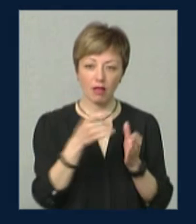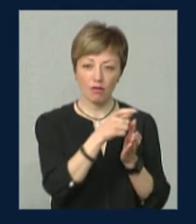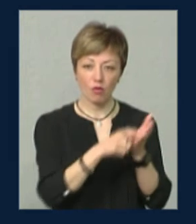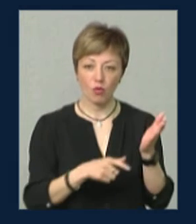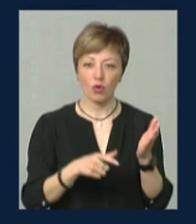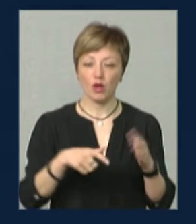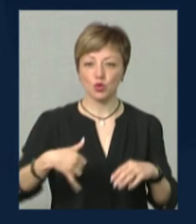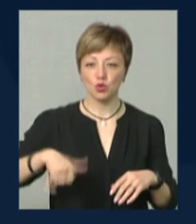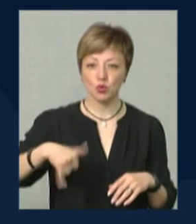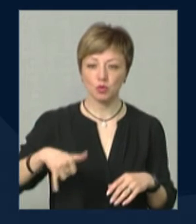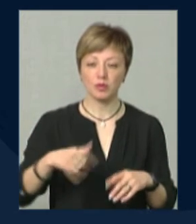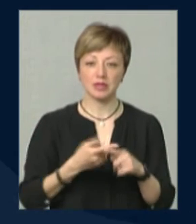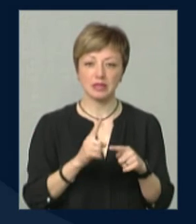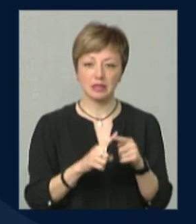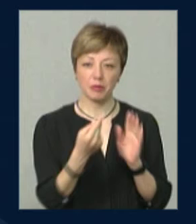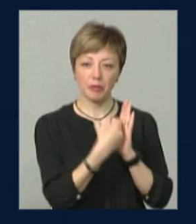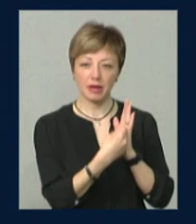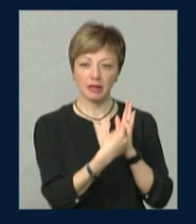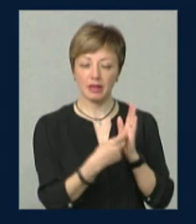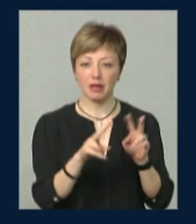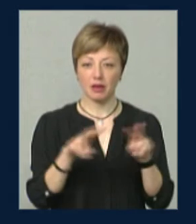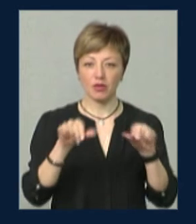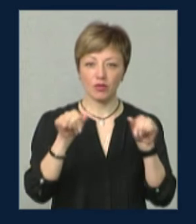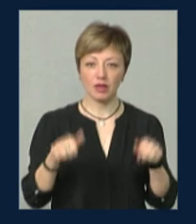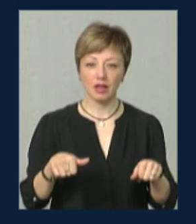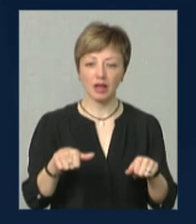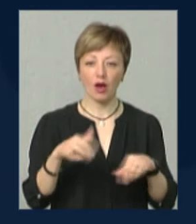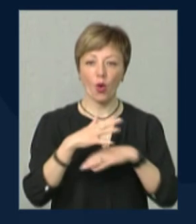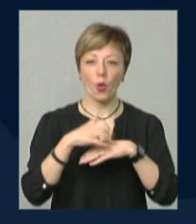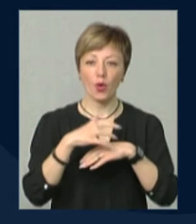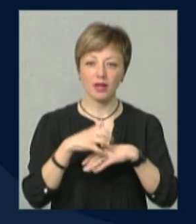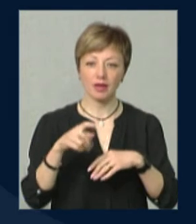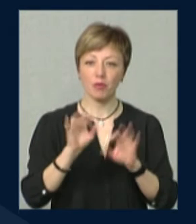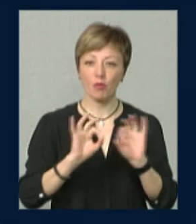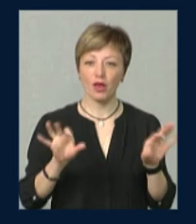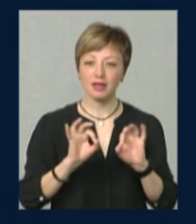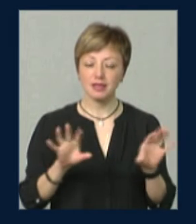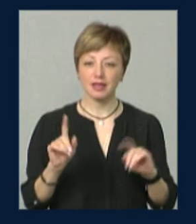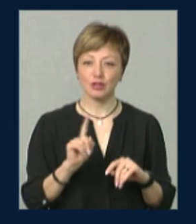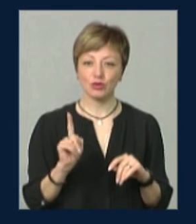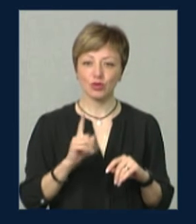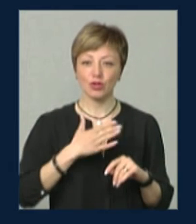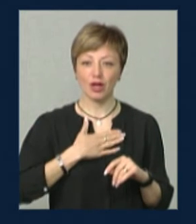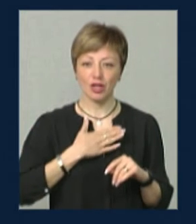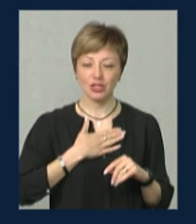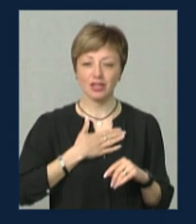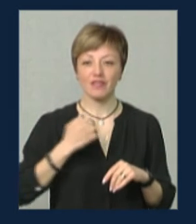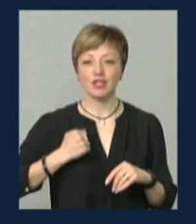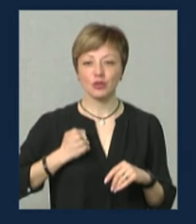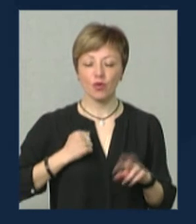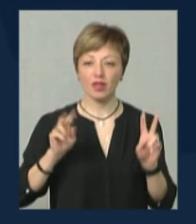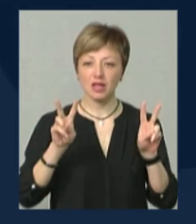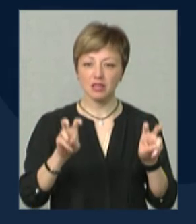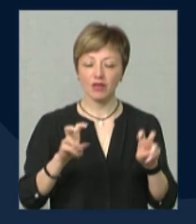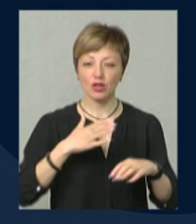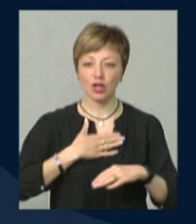Ці принти мають вигляд таких котиків, як вона пояснила, що наших військових